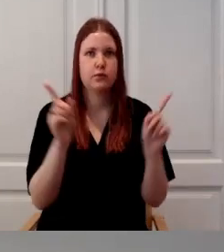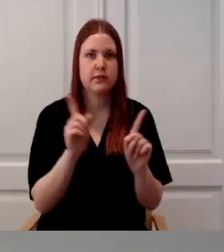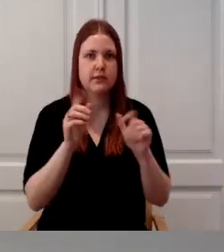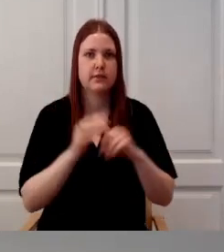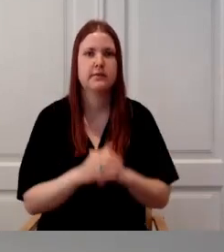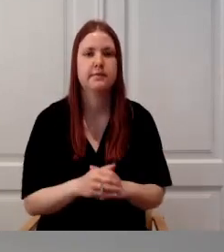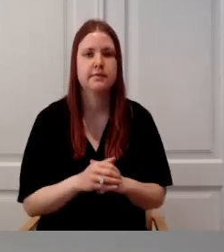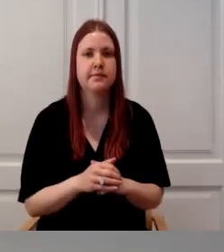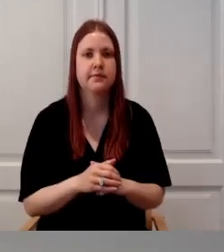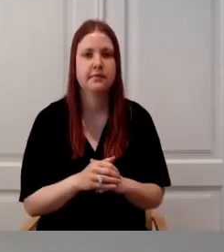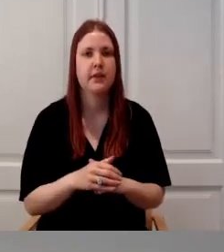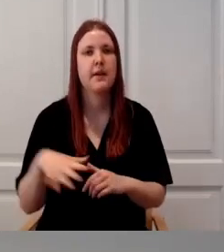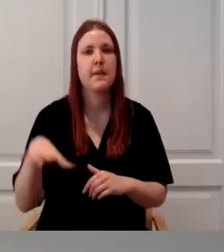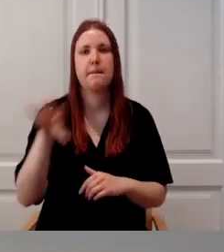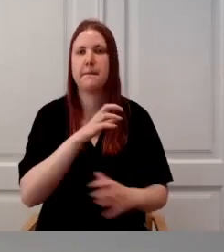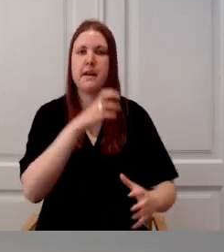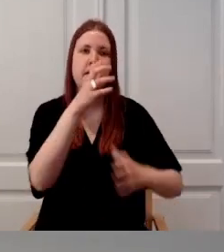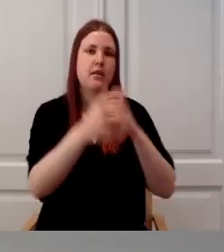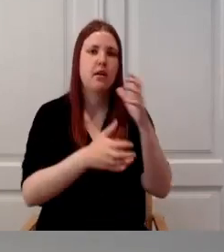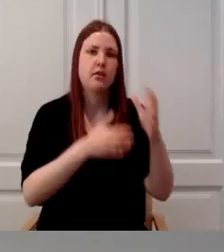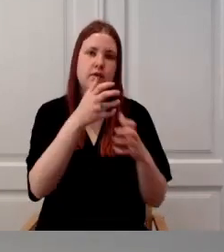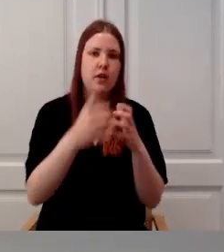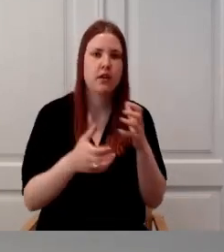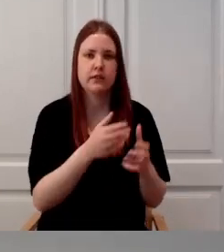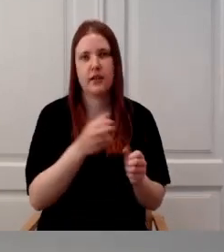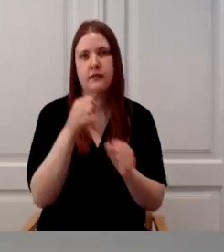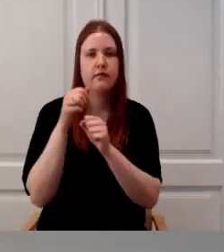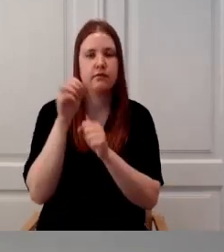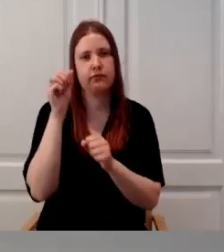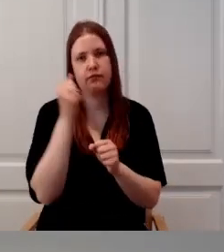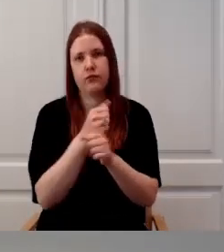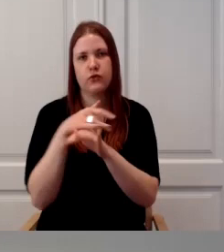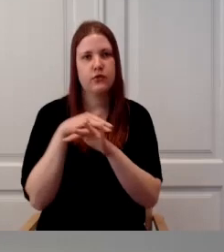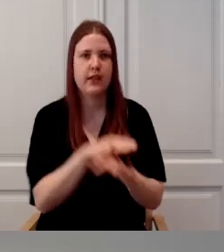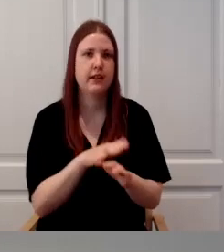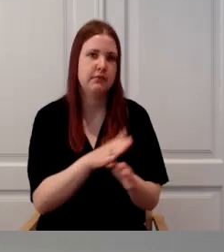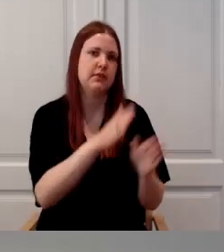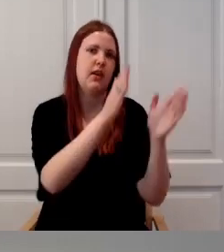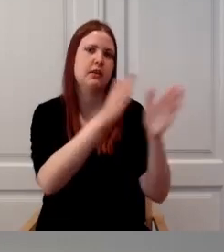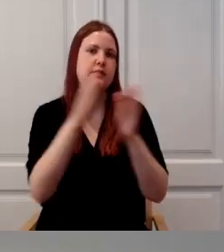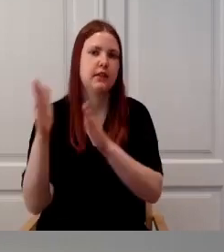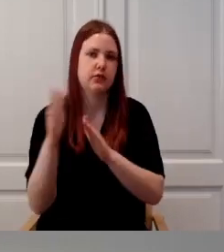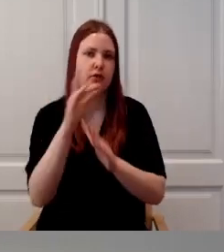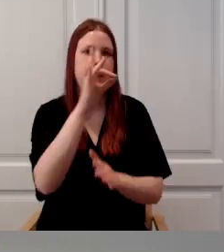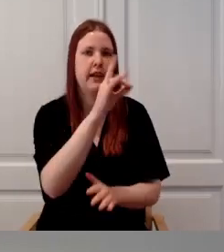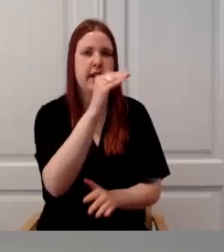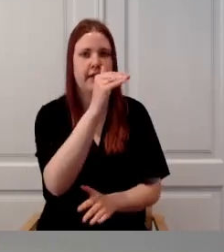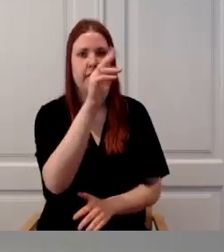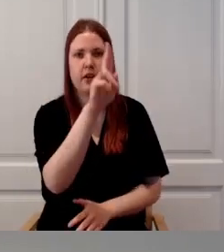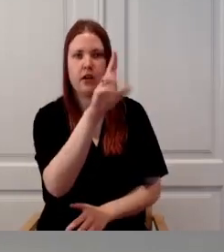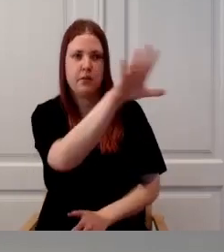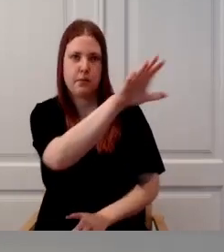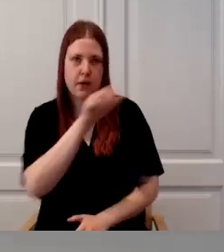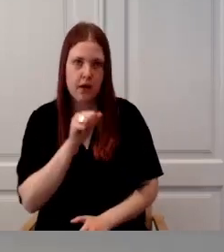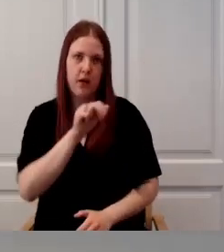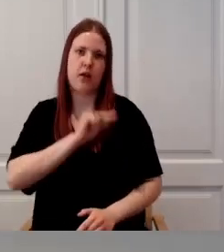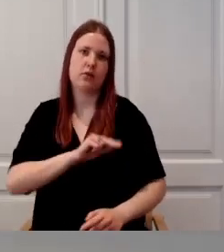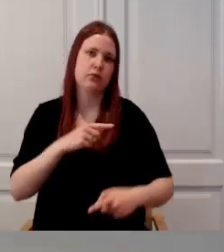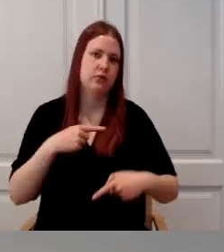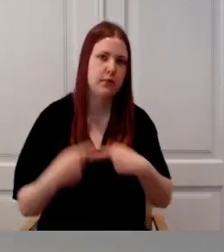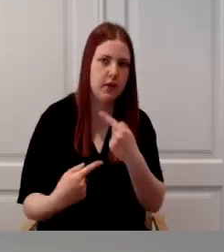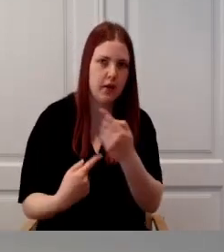rahvusvaalise funksioneerimise klassifikatsiooni. Ja tegemist on siis rahvusvaalise tervise organisatsiooni poolt